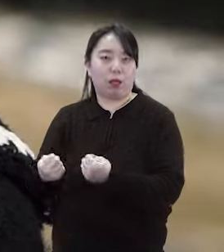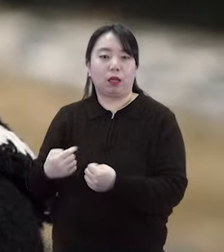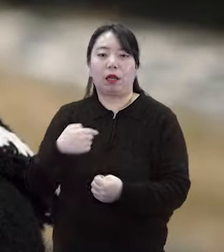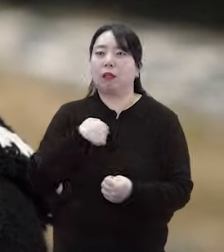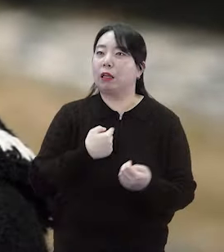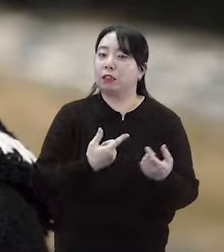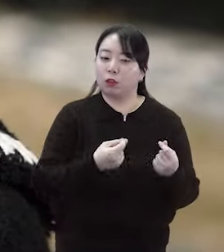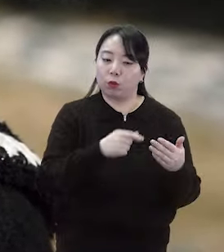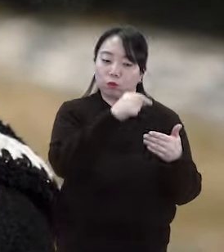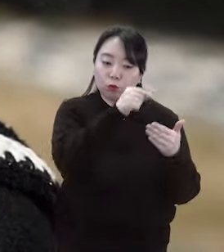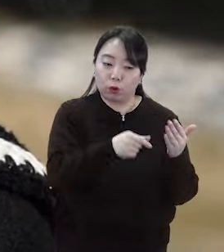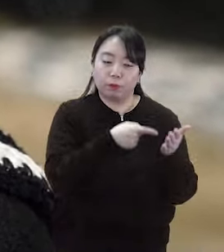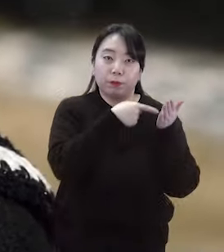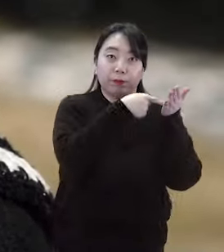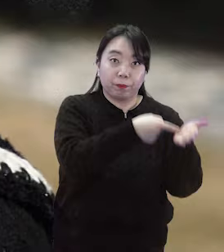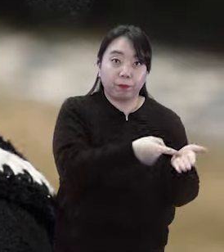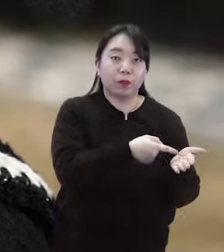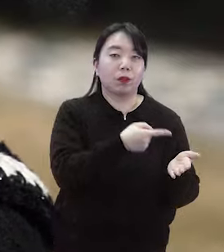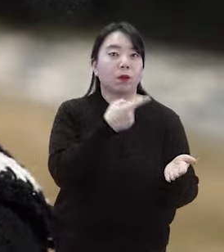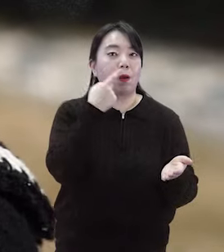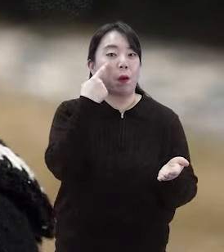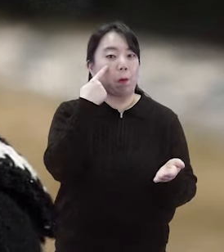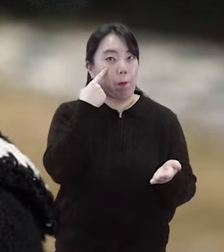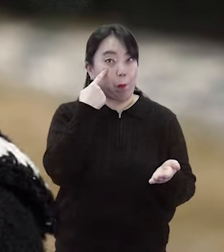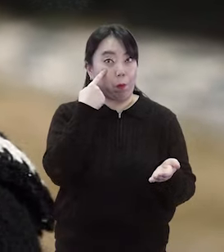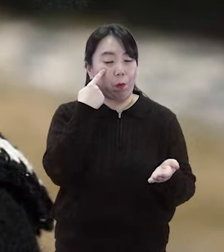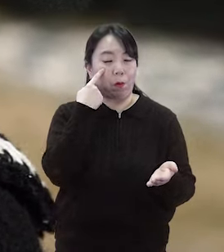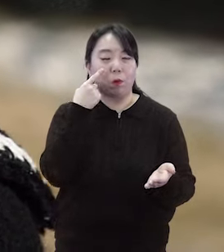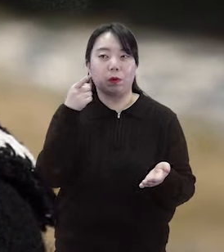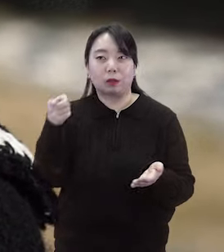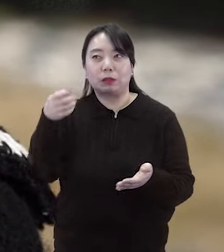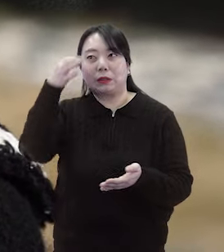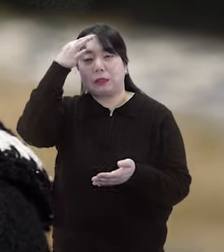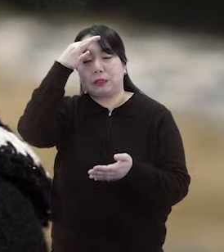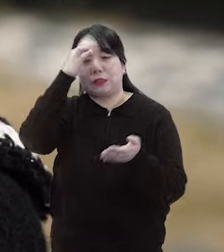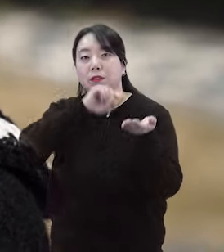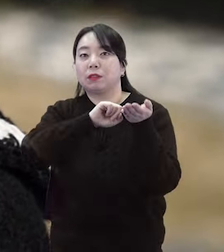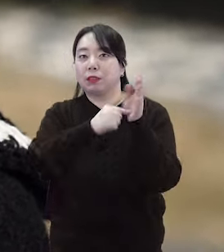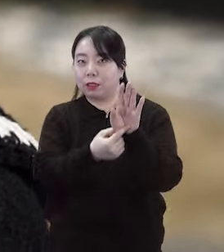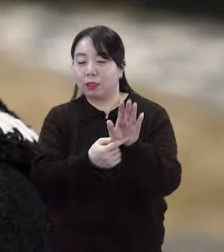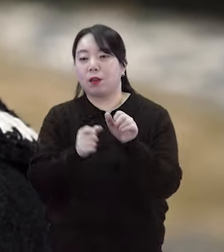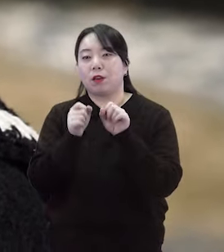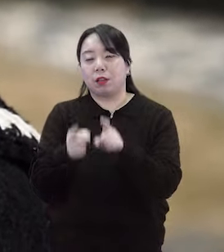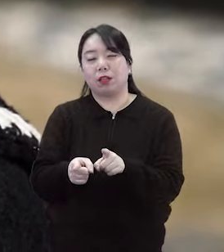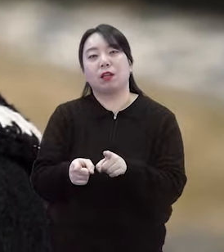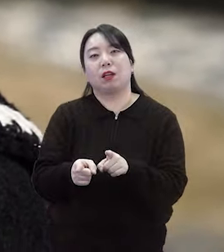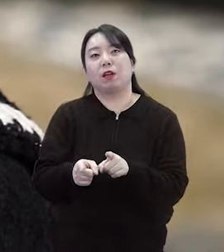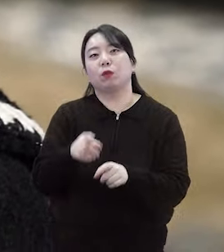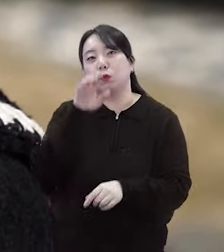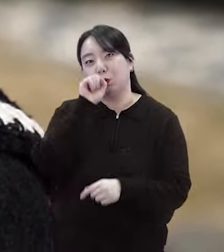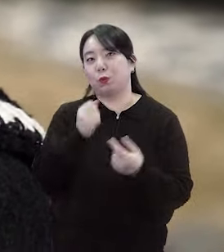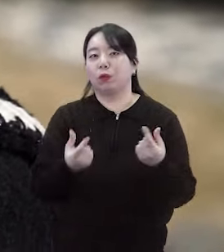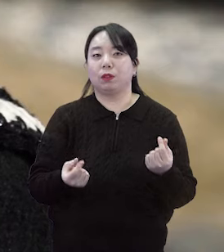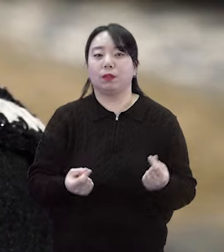프로본에 응모하셔서 선생님들의 재능을 발휘할 수 있는 기회를 가지셨으면 좋겠습니다